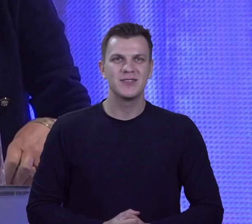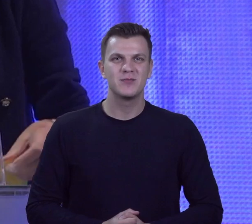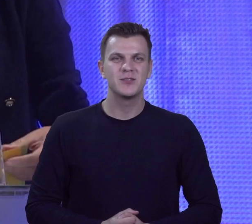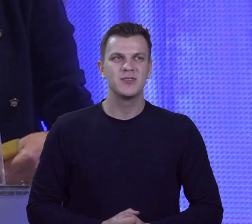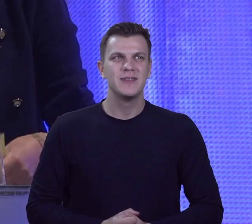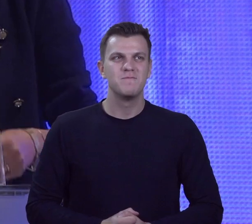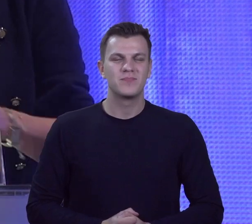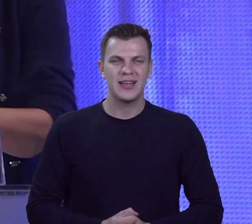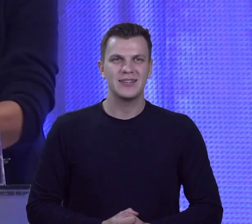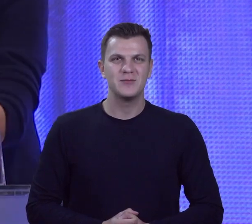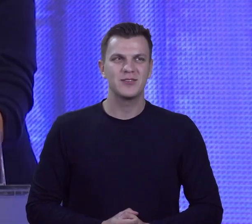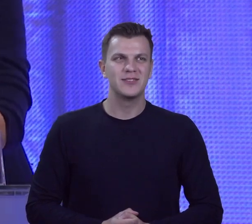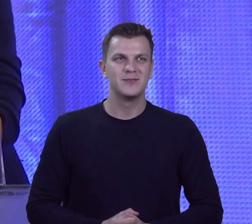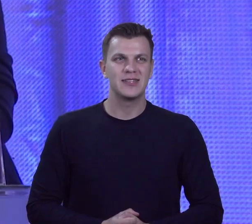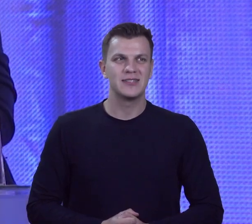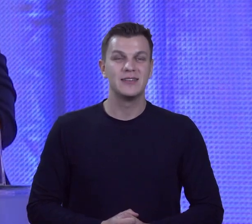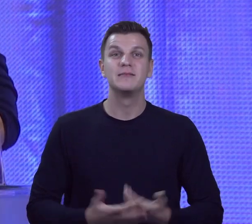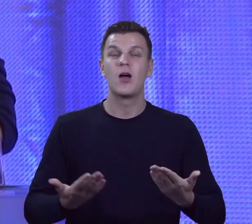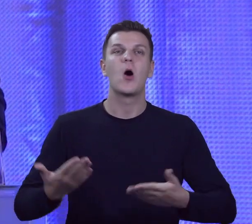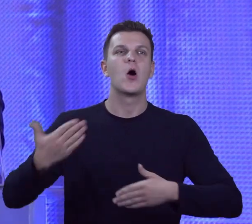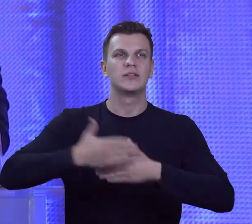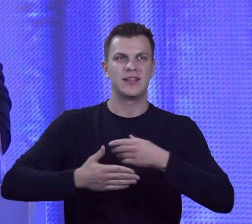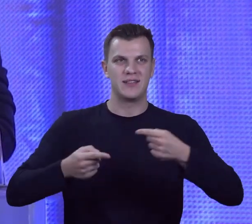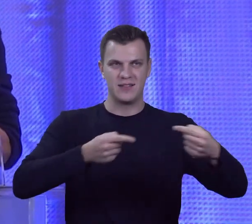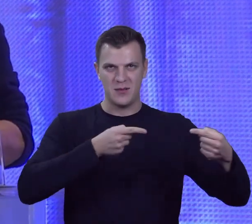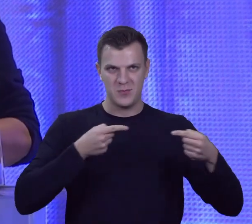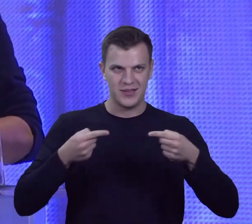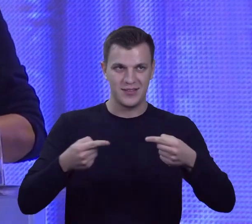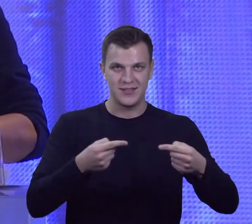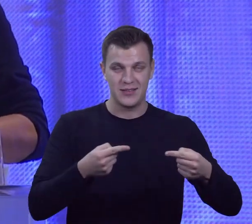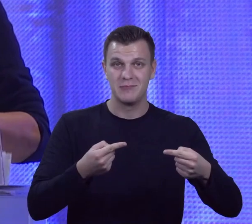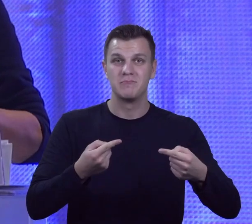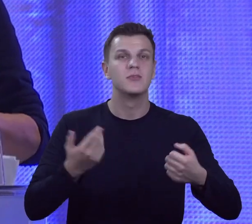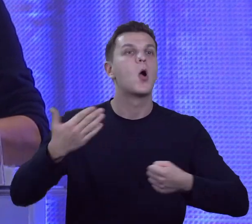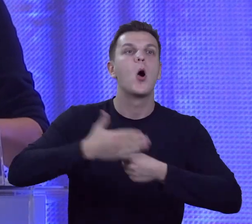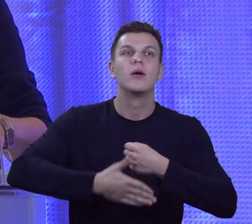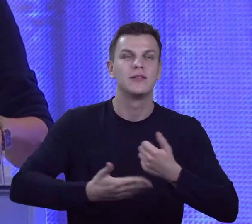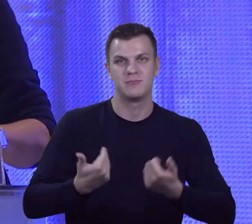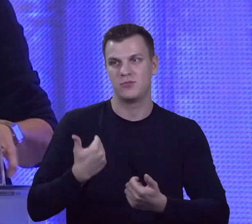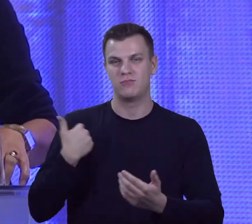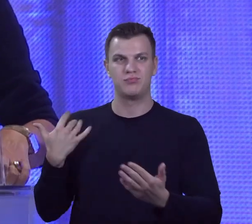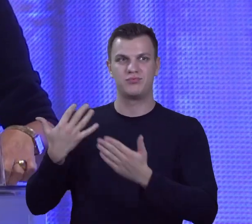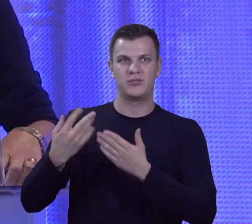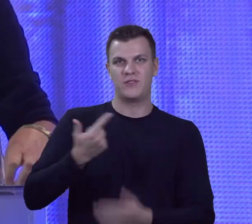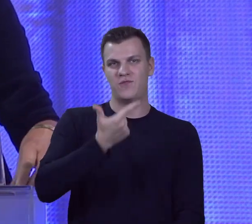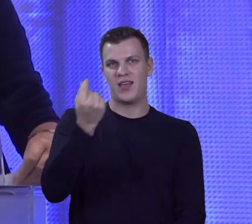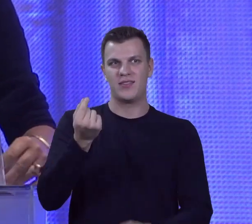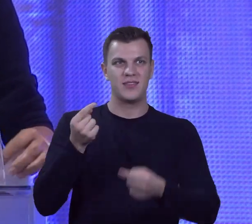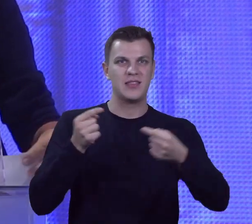na zakończenie tego dwudniowego wydarzenia, jakim